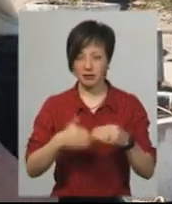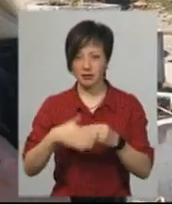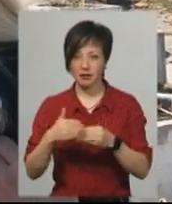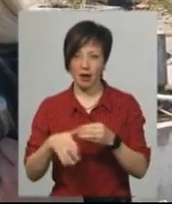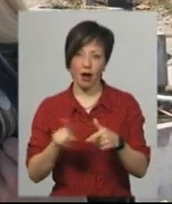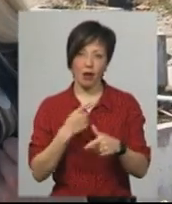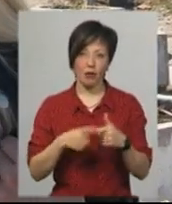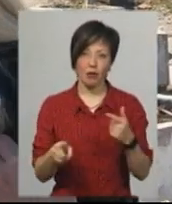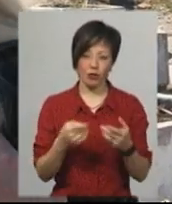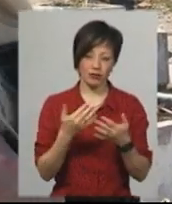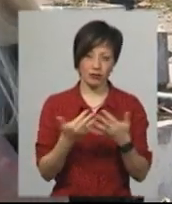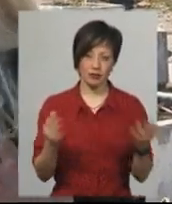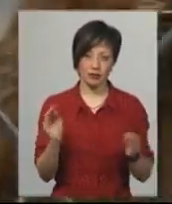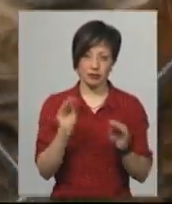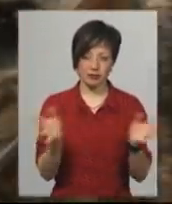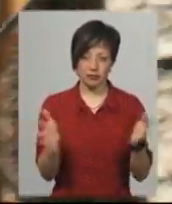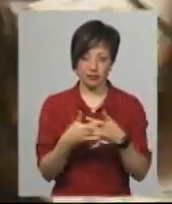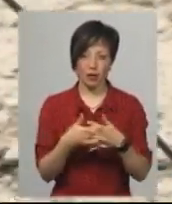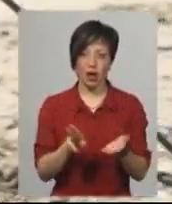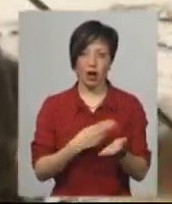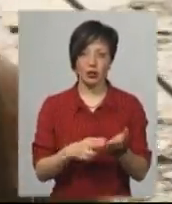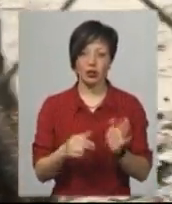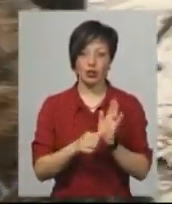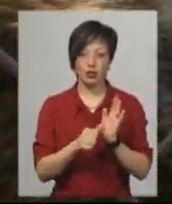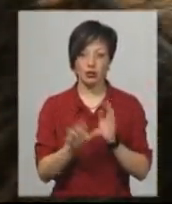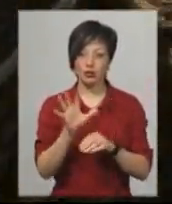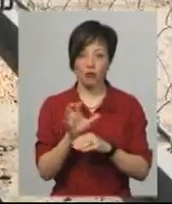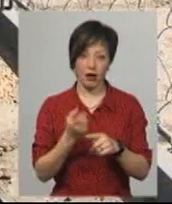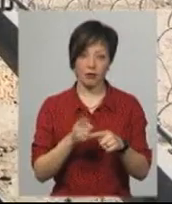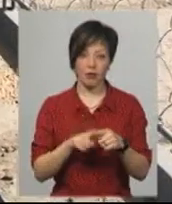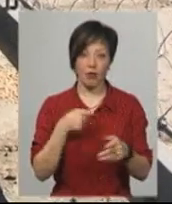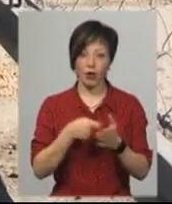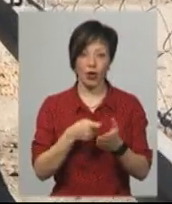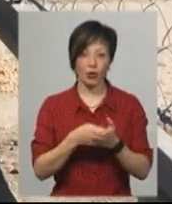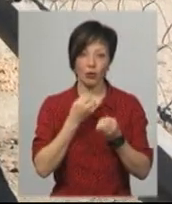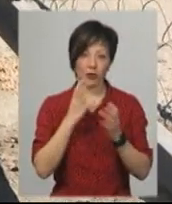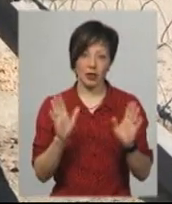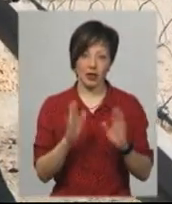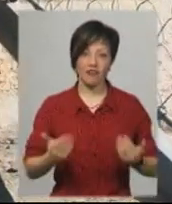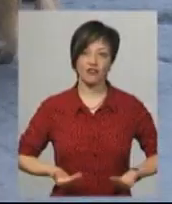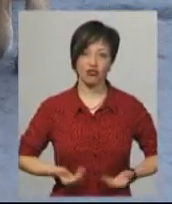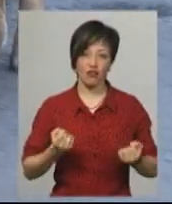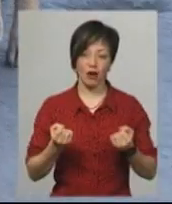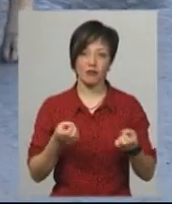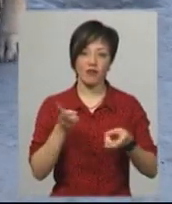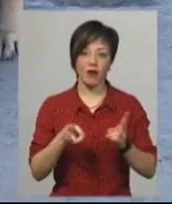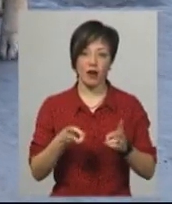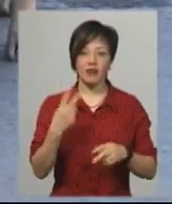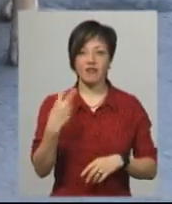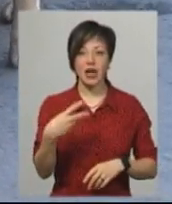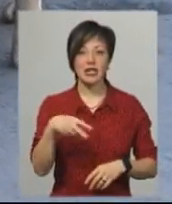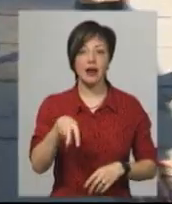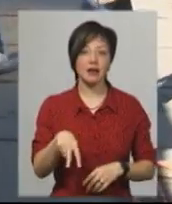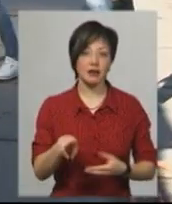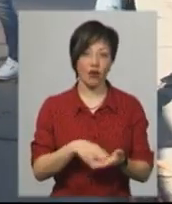домішуємо в кашу. На 60 собак, щоб вони хоча б раз на день поїли, я не кажу, щоб вони поїли дуже добре, для виживання приблизно ми варимо літрів 20